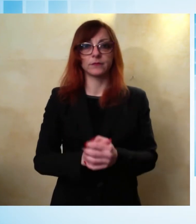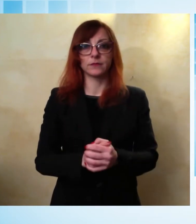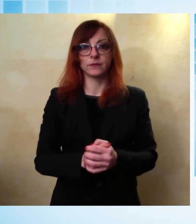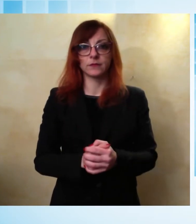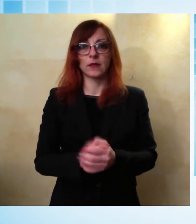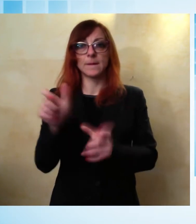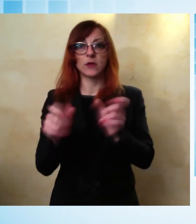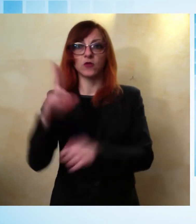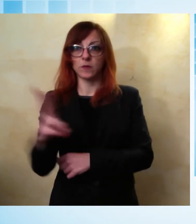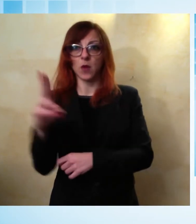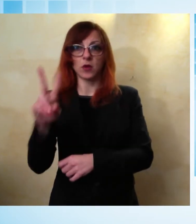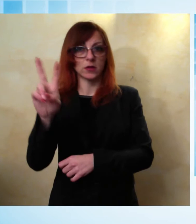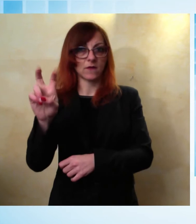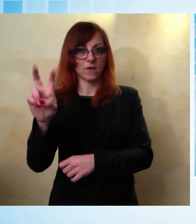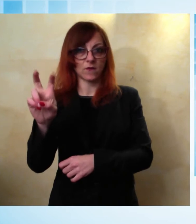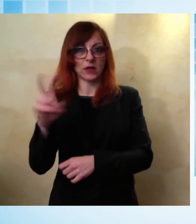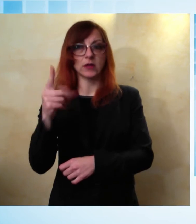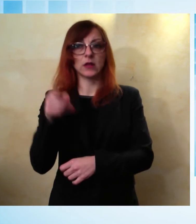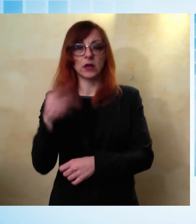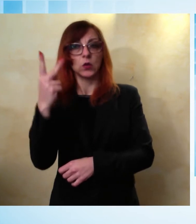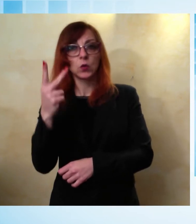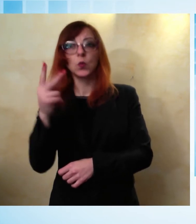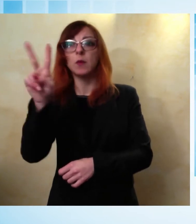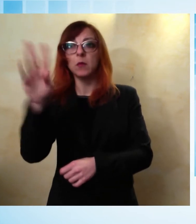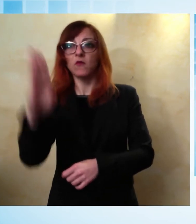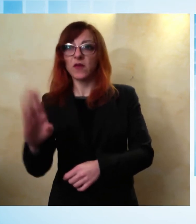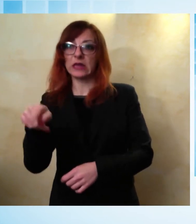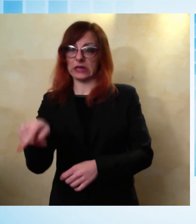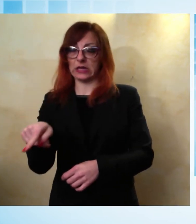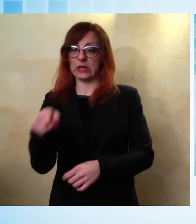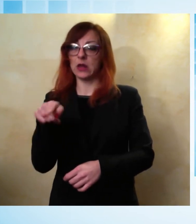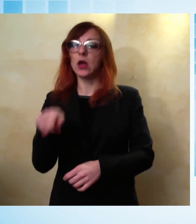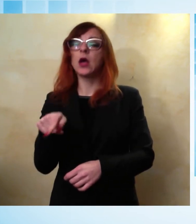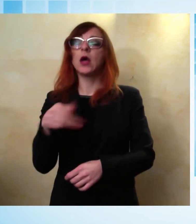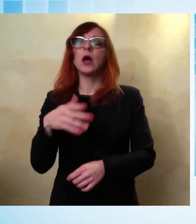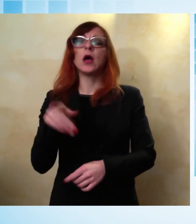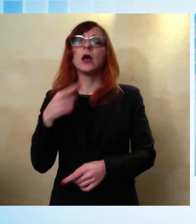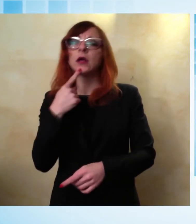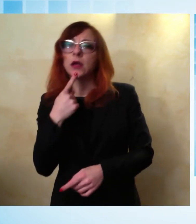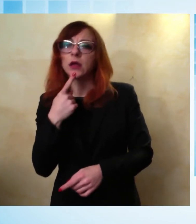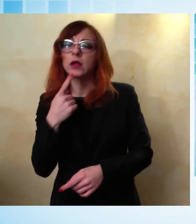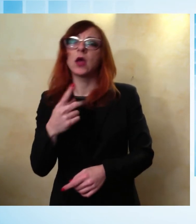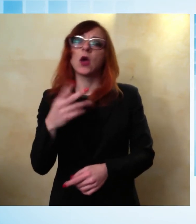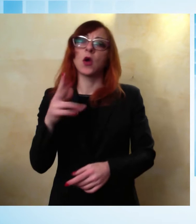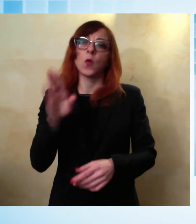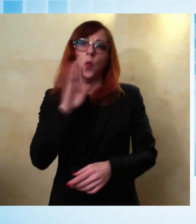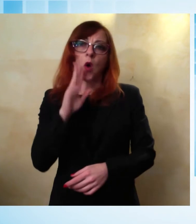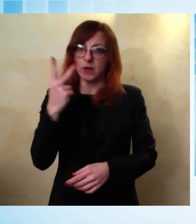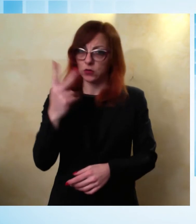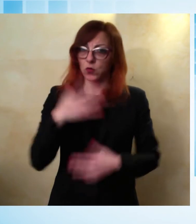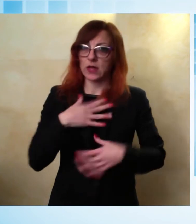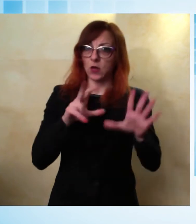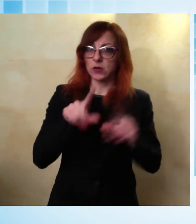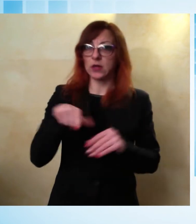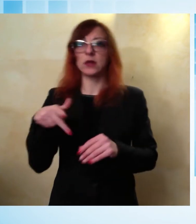due dei quali in Versilia, si tratta di due uomini rispettivamente di 80 e di 85 anni. Ma andiamo a vedere anche il dato